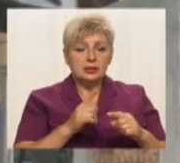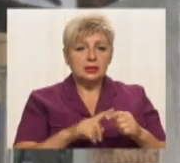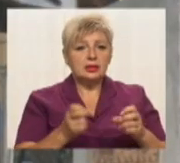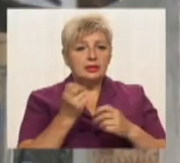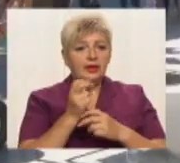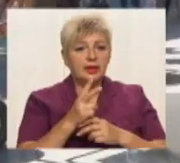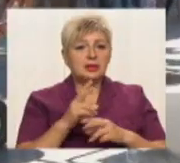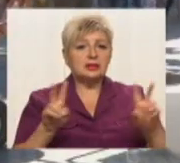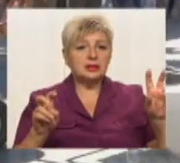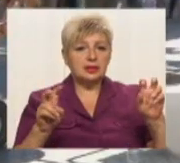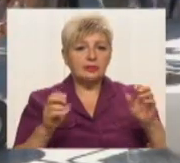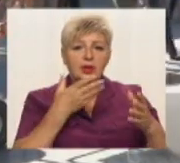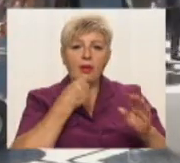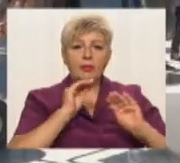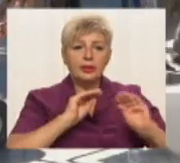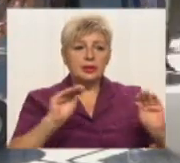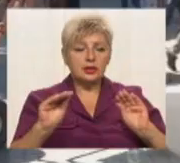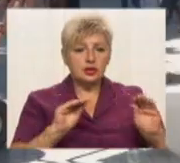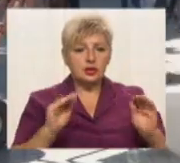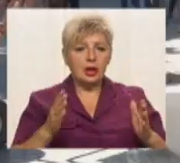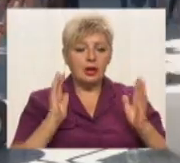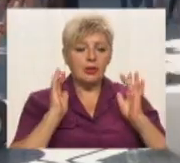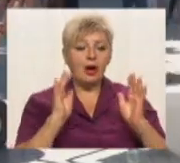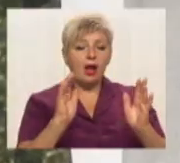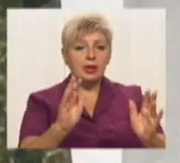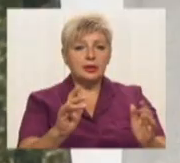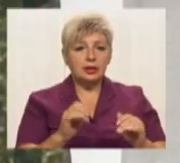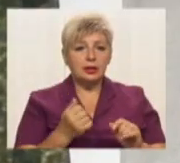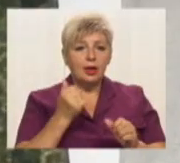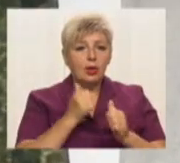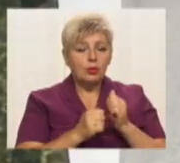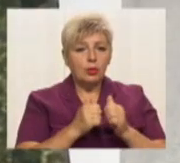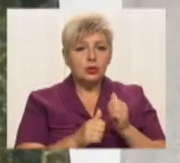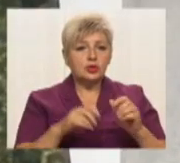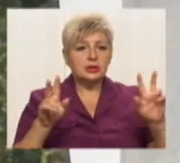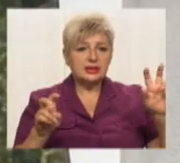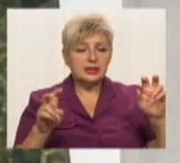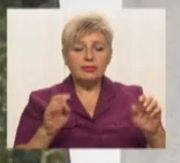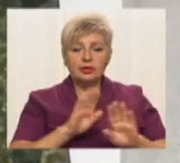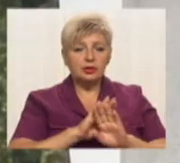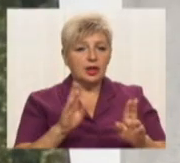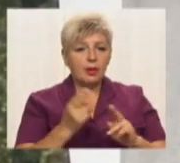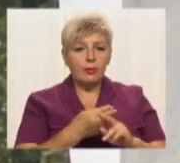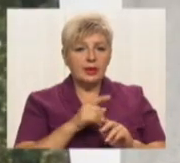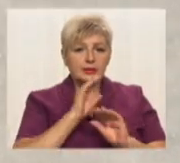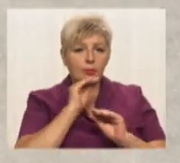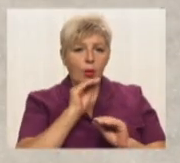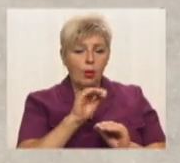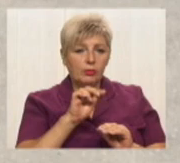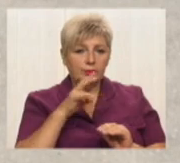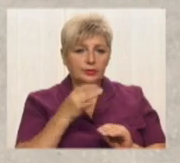наразі прикрашають алею у даній місцині. Кожний символ небезмовний. Поруч із кожним зображенням